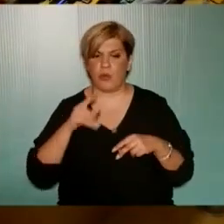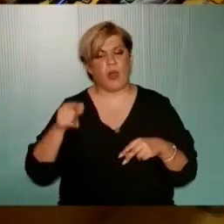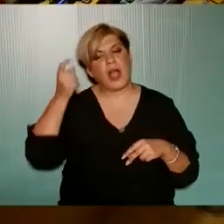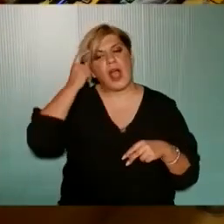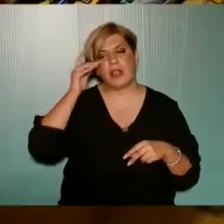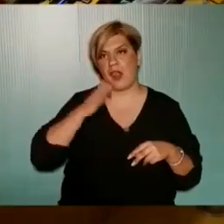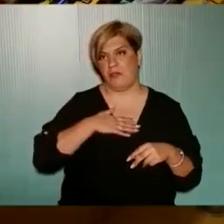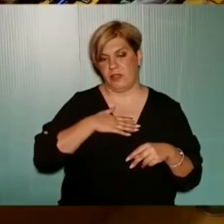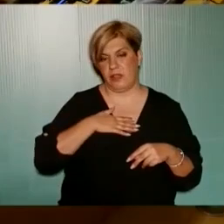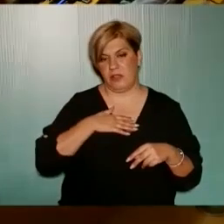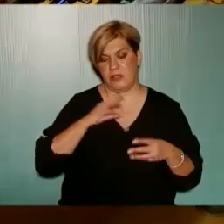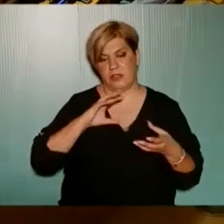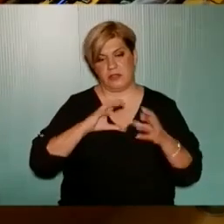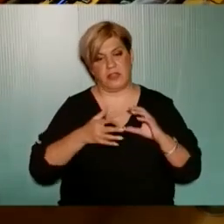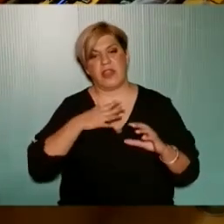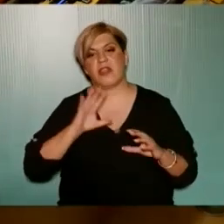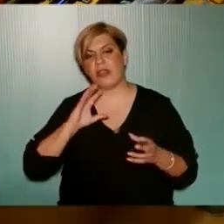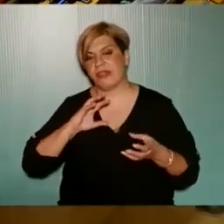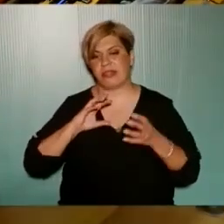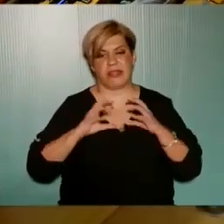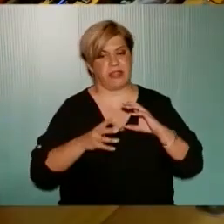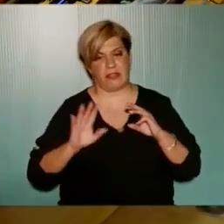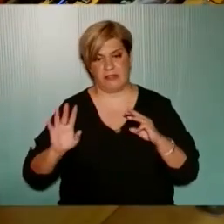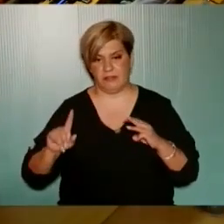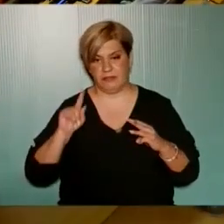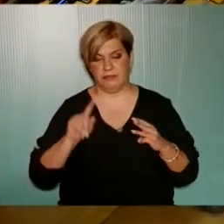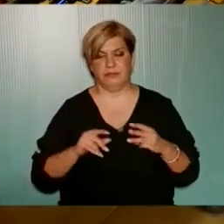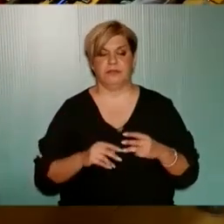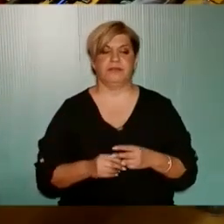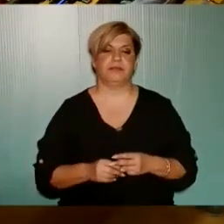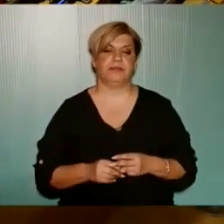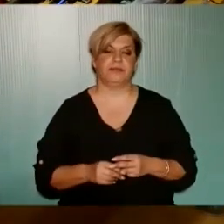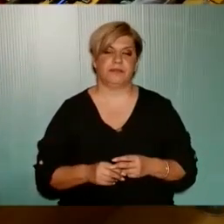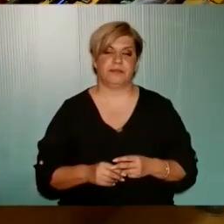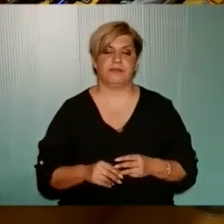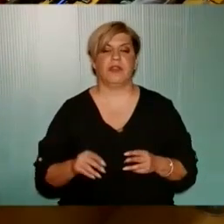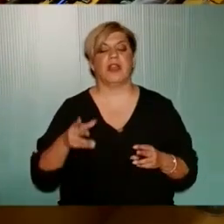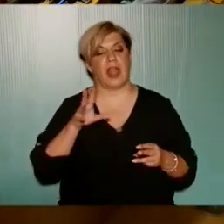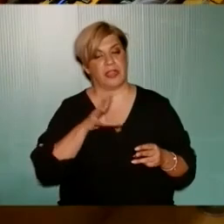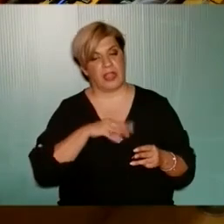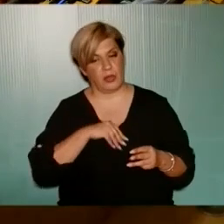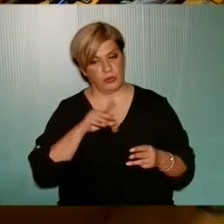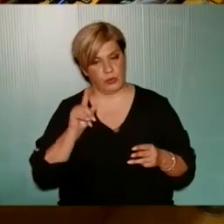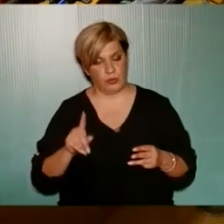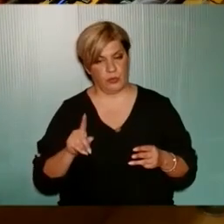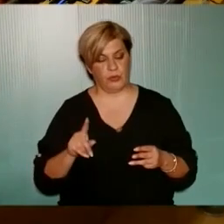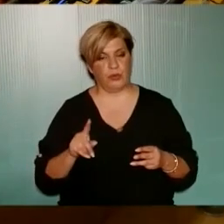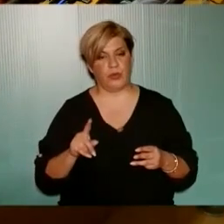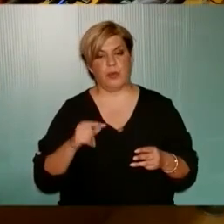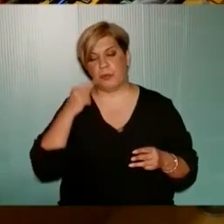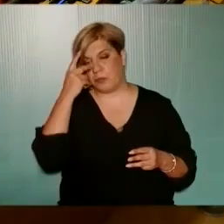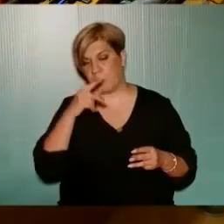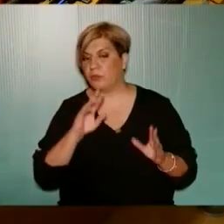κατάλαβα δεν διαστρεβλώνω τίποτα και δεν έχω καμιά διάθεση διαστρεβλώνω θα απαντήστε να δεχτώ τι είπατε γιατί ακούω